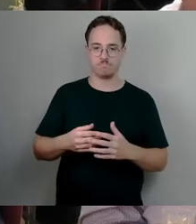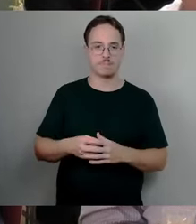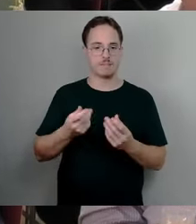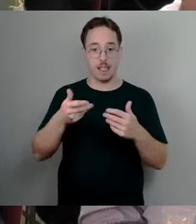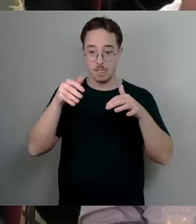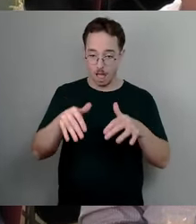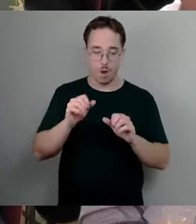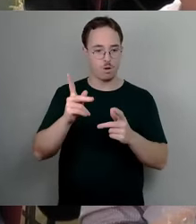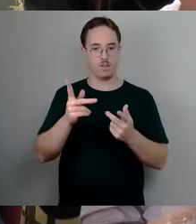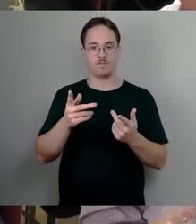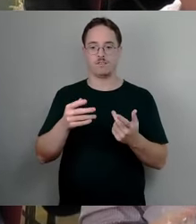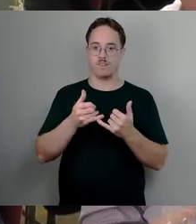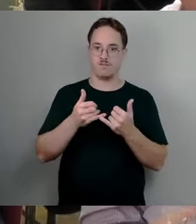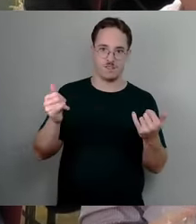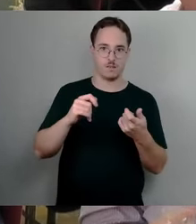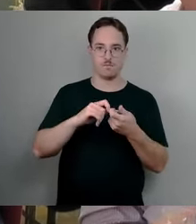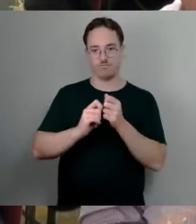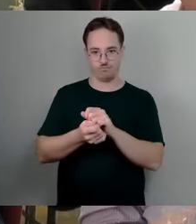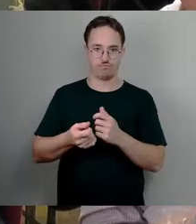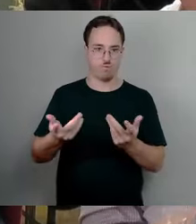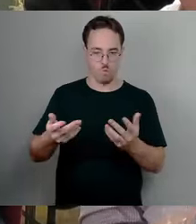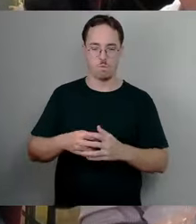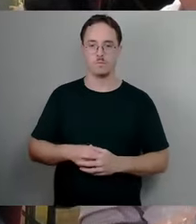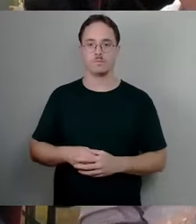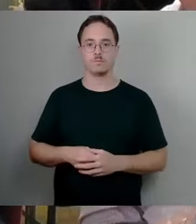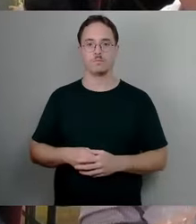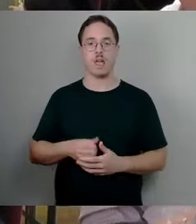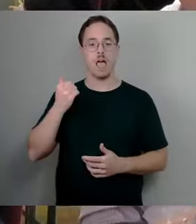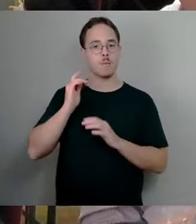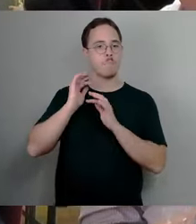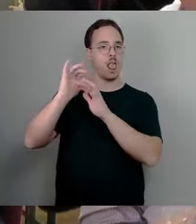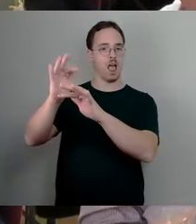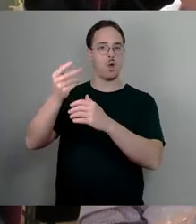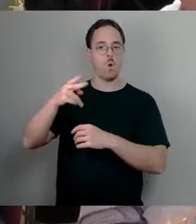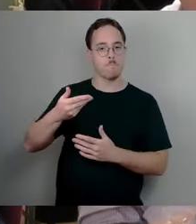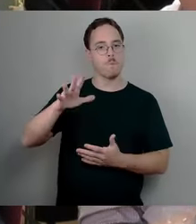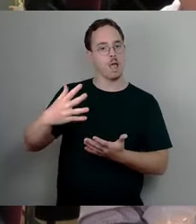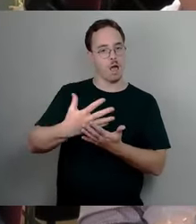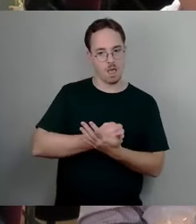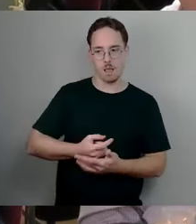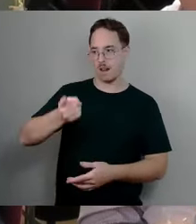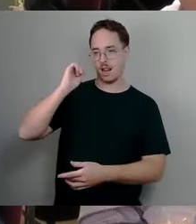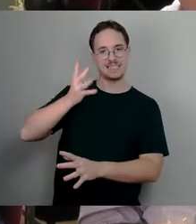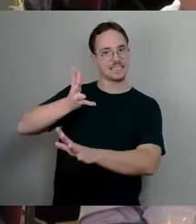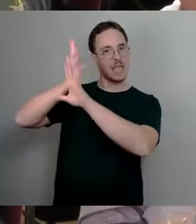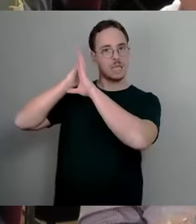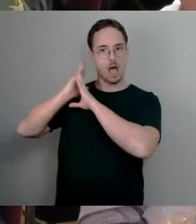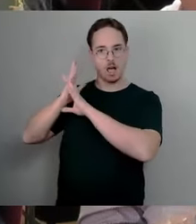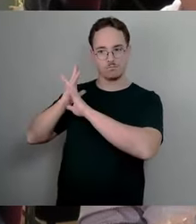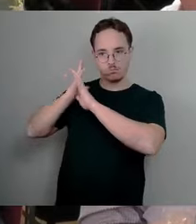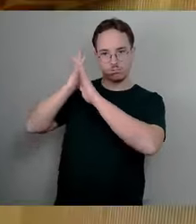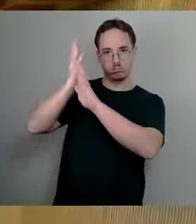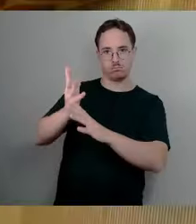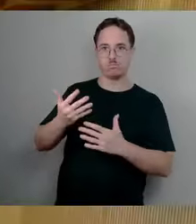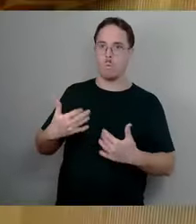zehn Jahren, mehr Einnahmen. Meine Damen und Herren, wer hier von fehlenden Steuereinnahmen spricht, der versteht von der Sache nichts. Vielen Dank.